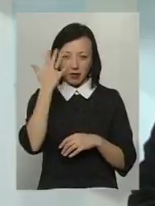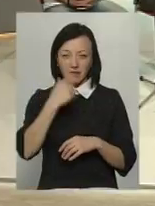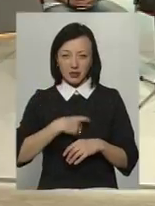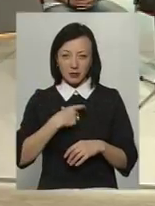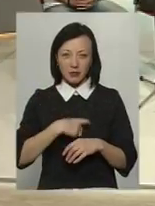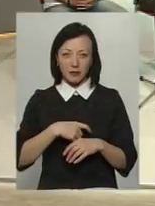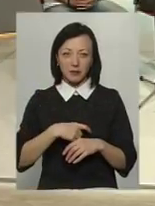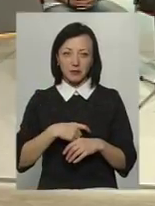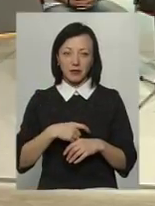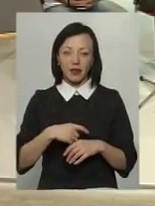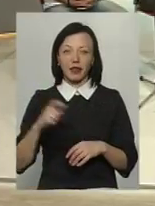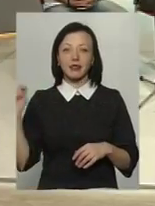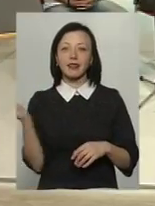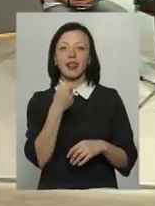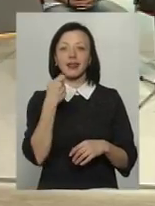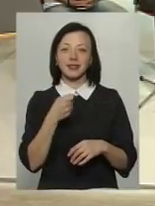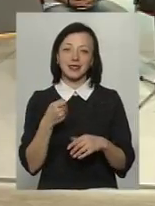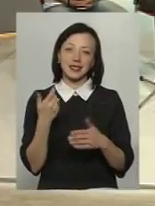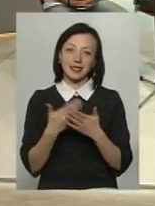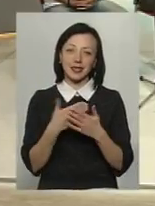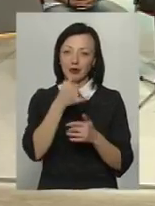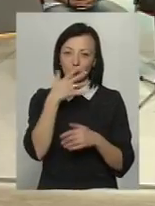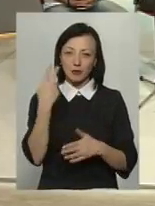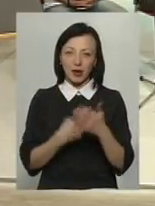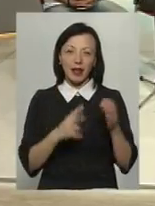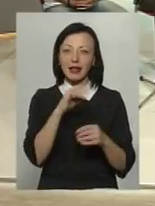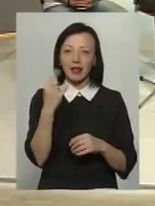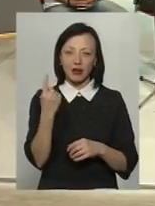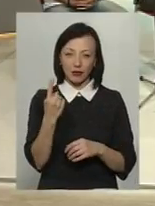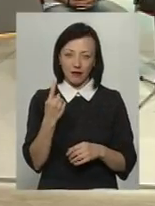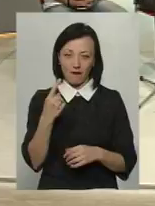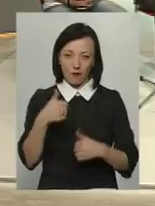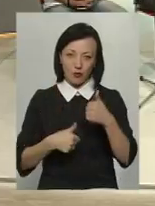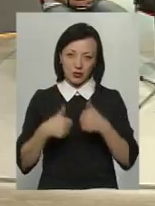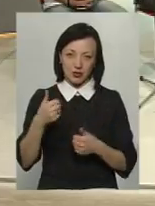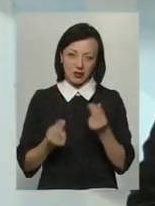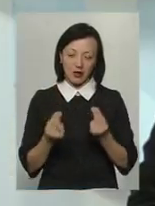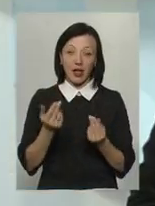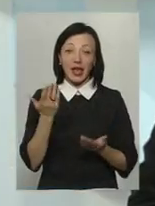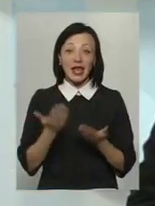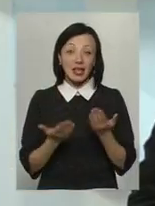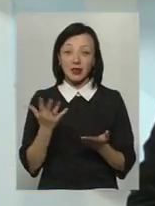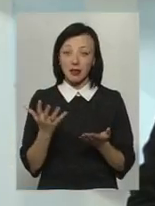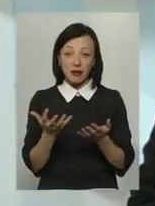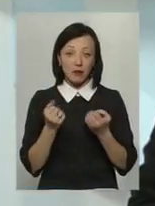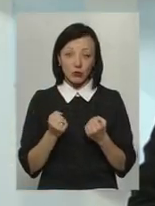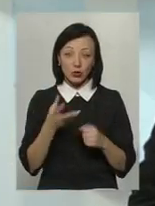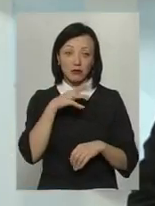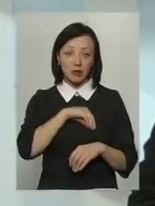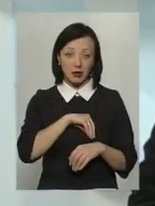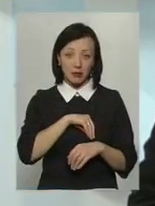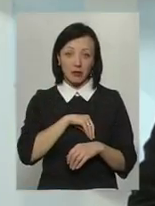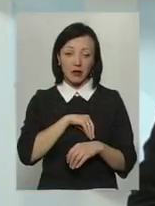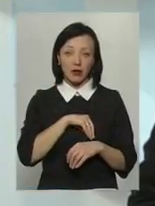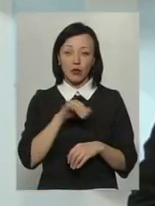себе теннісиста, який не може проіграти ні одного сета. І якщо він не получив прибыль,